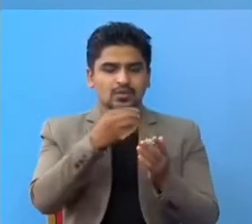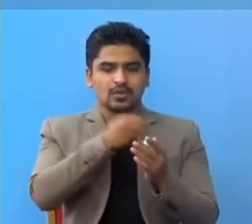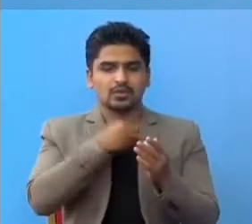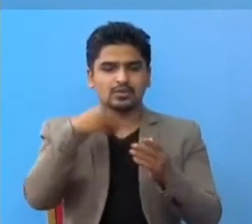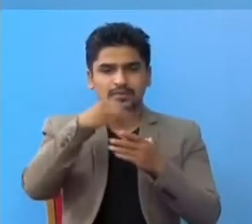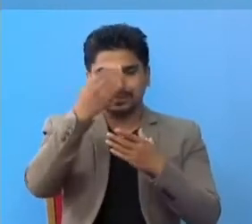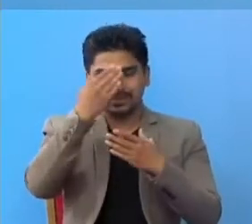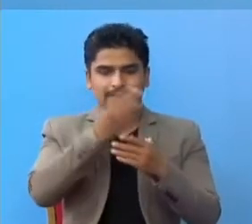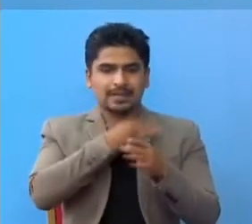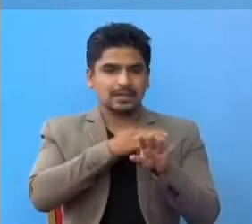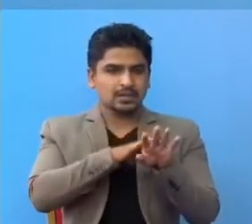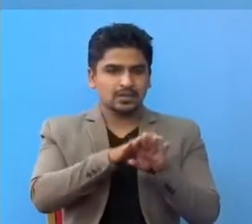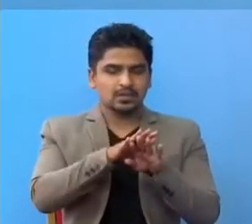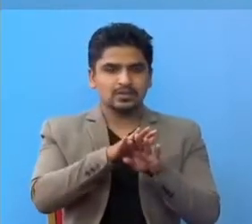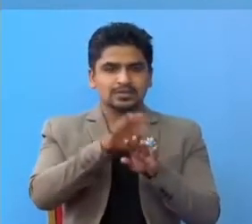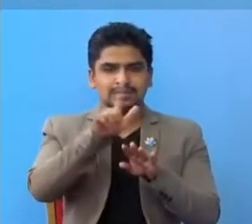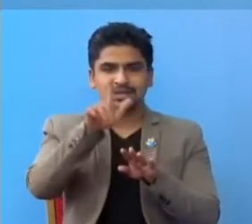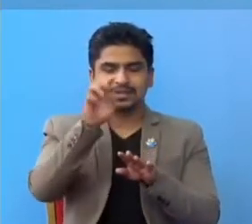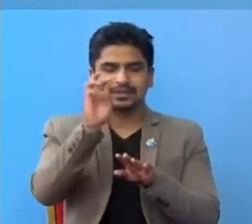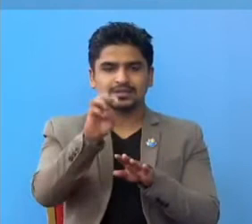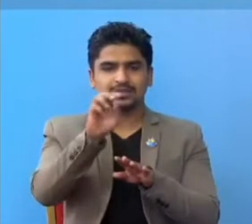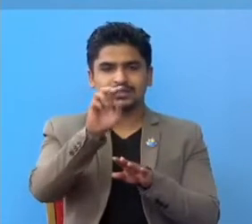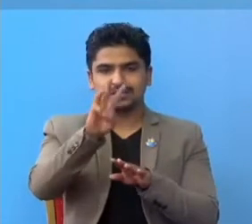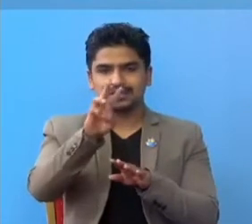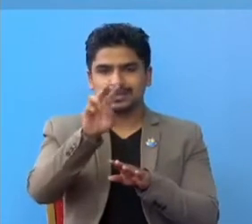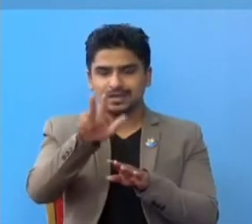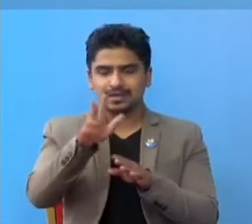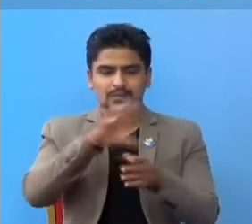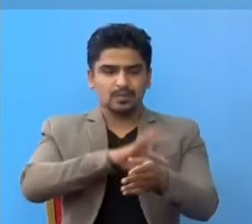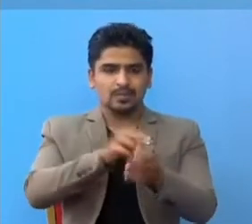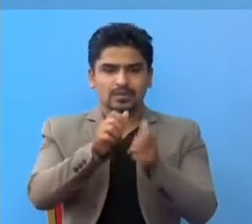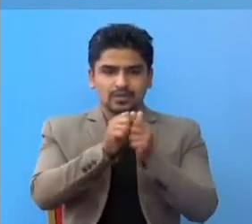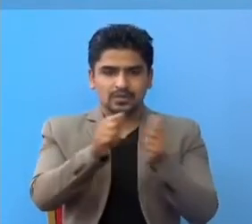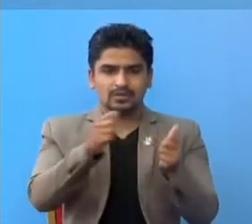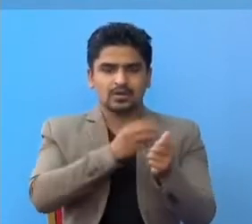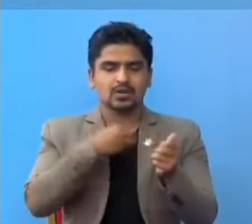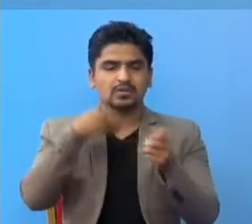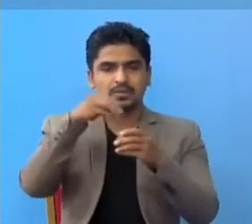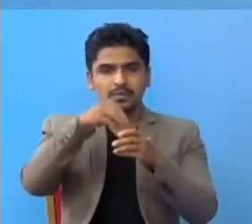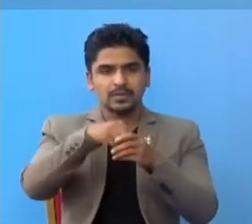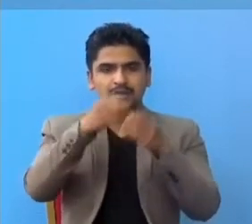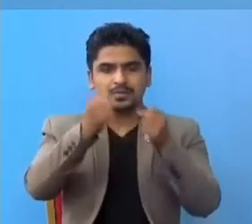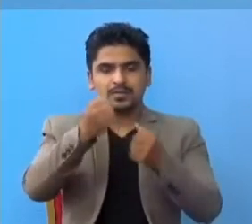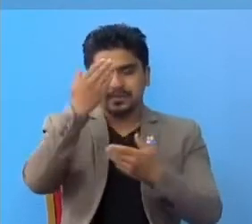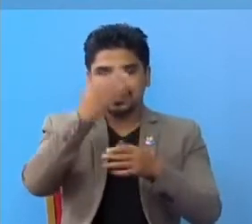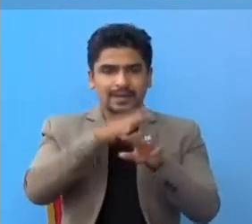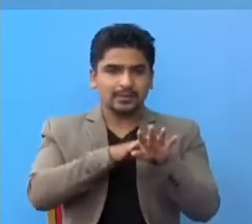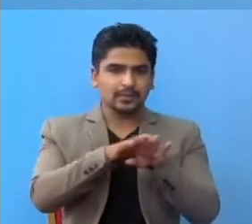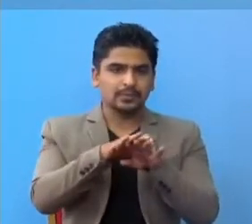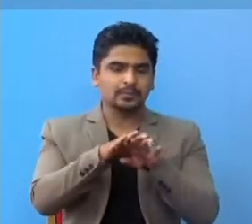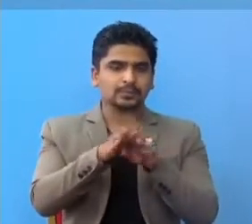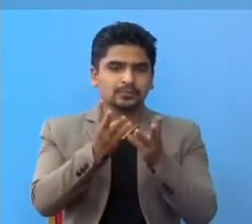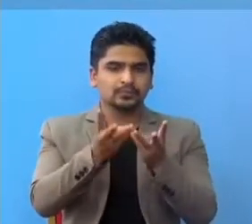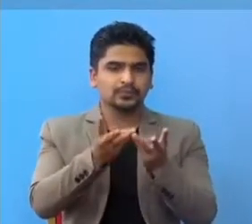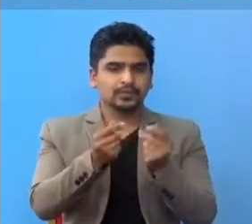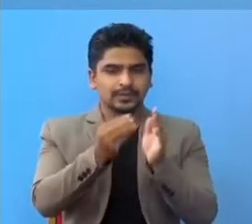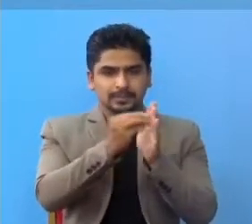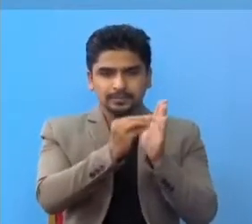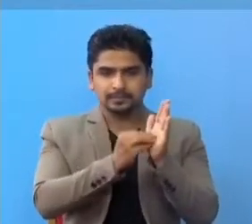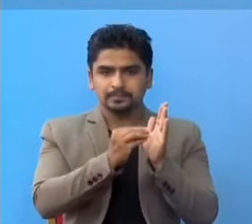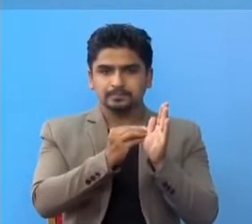रनुभयका वेक्तिको संख्या 7038, प्रदेश अंसार सस्तागत आइसोलेशन मा रनुभयका संख्या